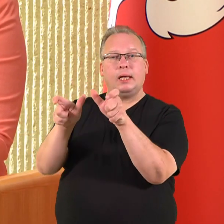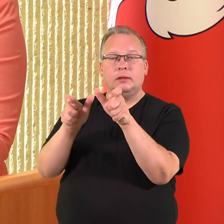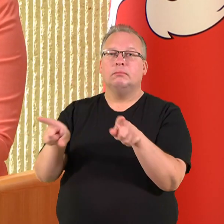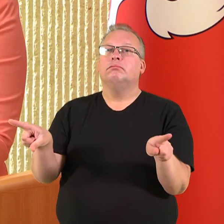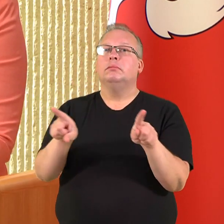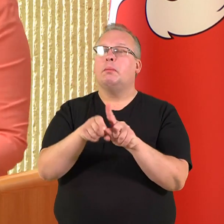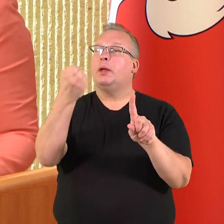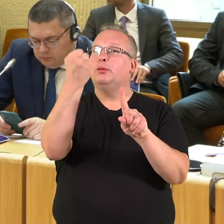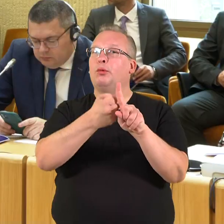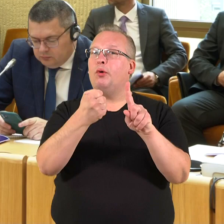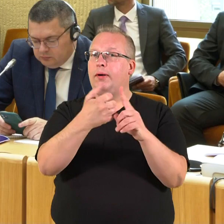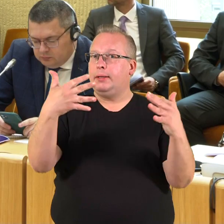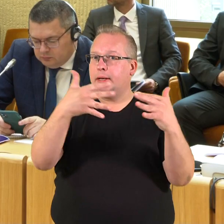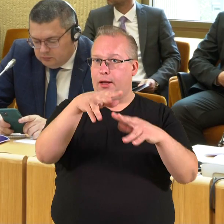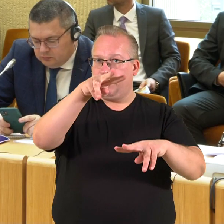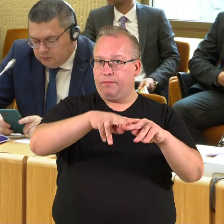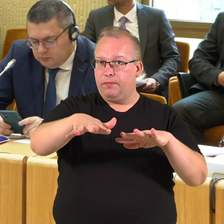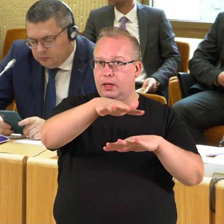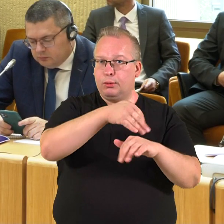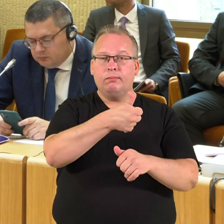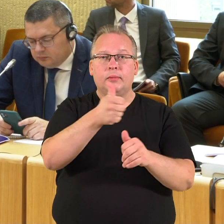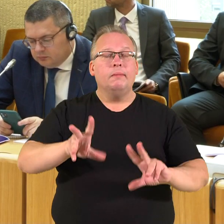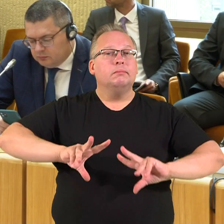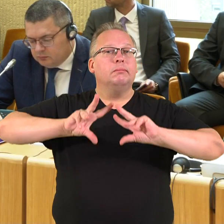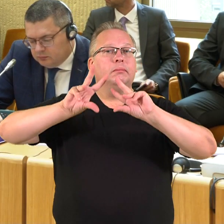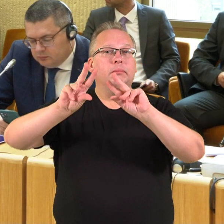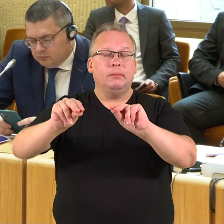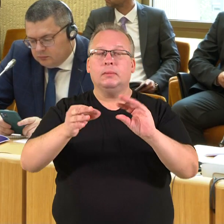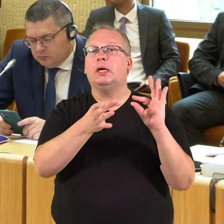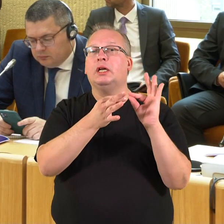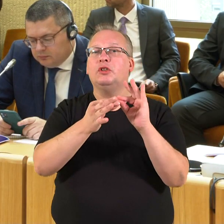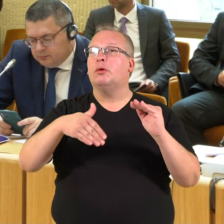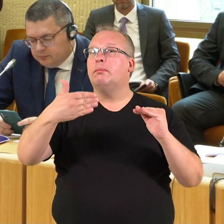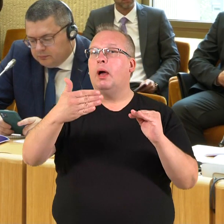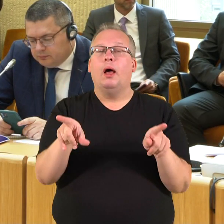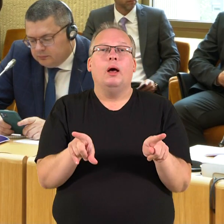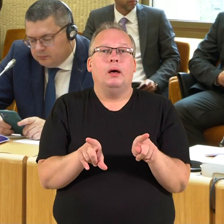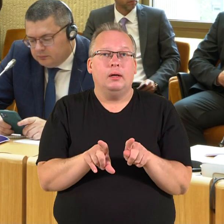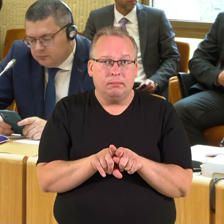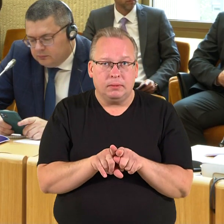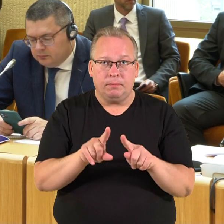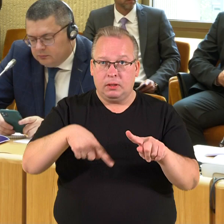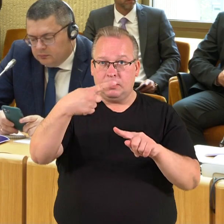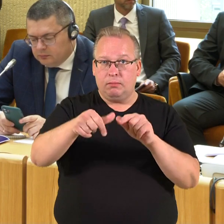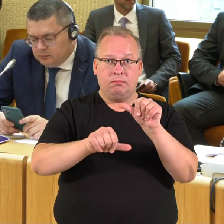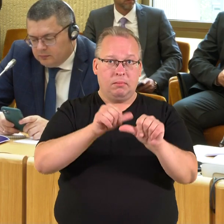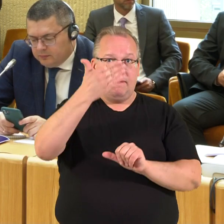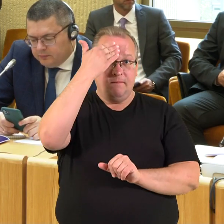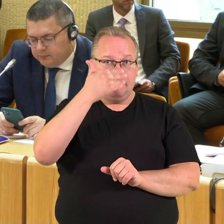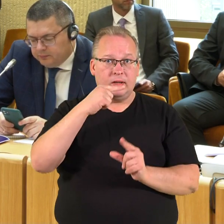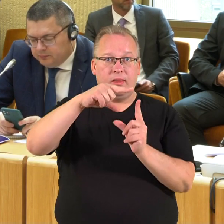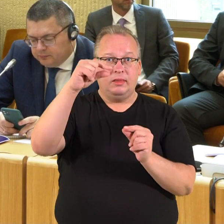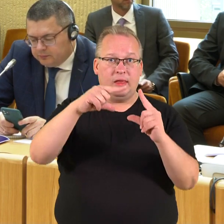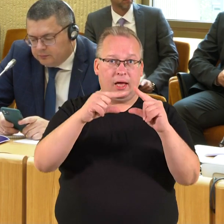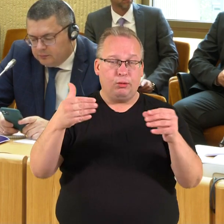visų pirma kova mūšio laukia. Turbūt geriausias palinkėjimas mūsų šalių santykių ateičiai būtų toks, kad kitų metų vasarą, NATO